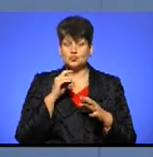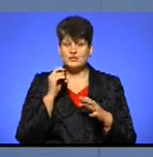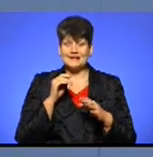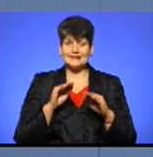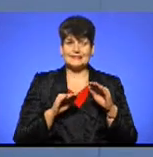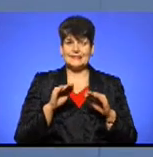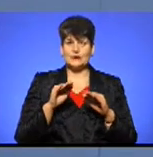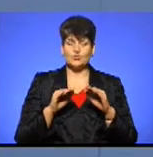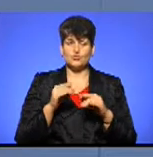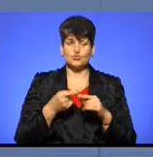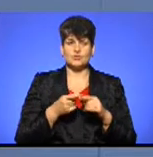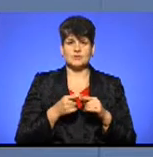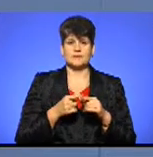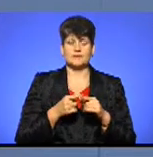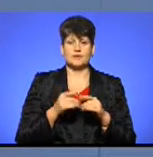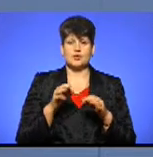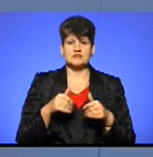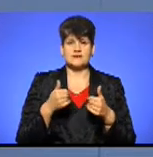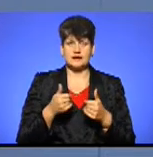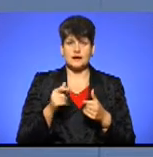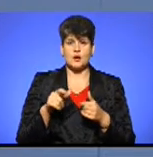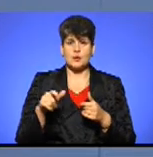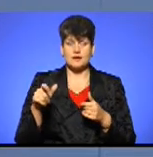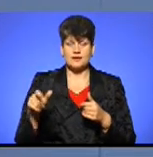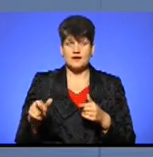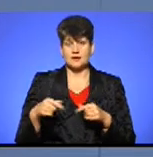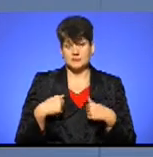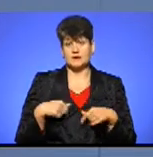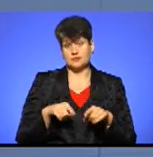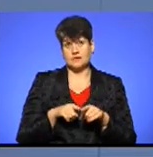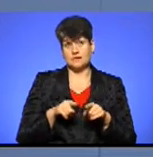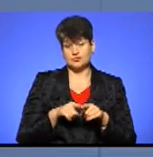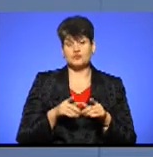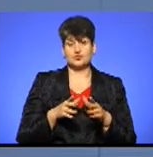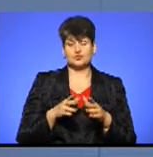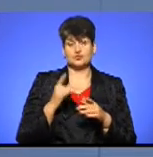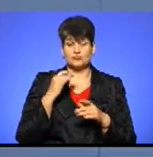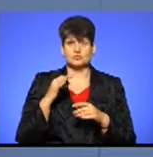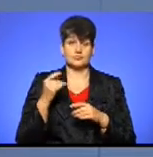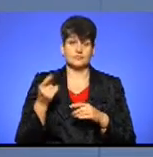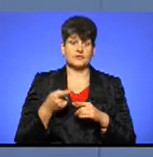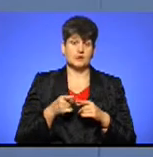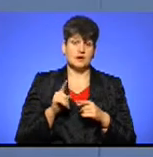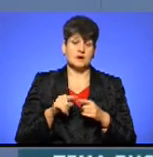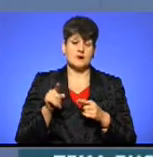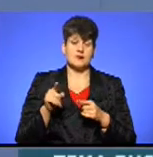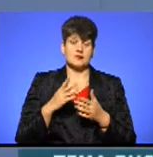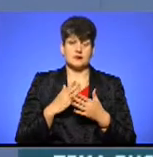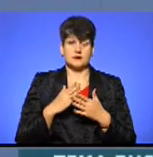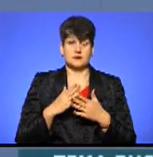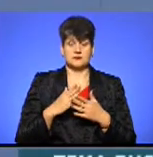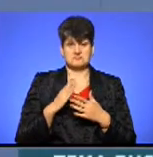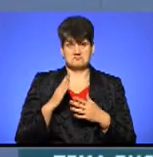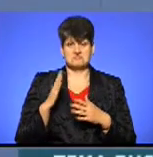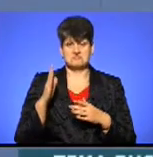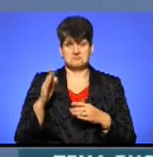наприклад, про звернення громадян, в даному випадку, про петицію, і ми теж схиляємося на таку практику. Як на мене, вона дуже є прогресивна для